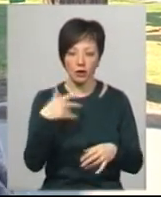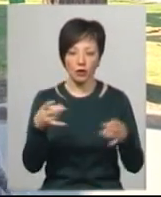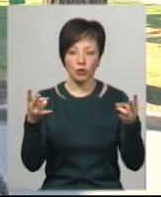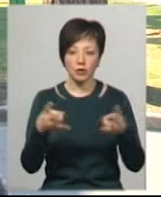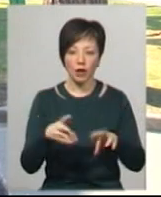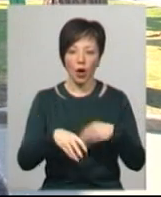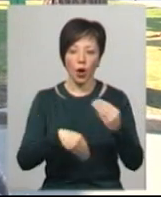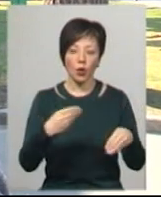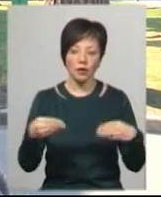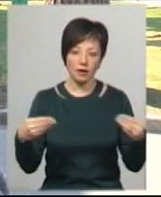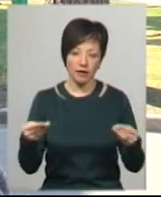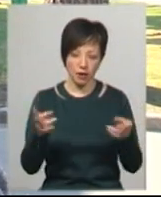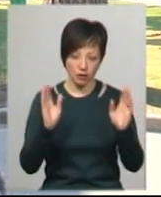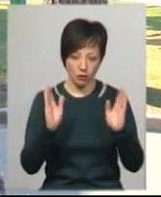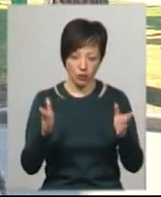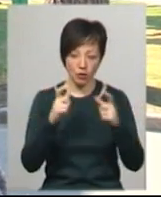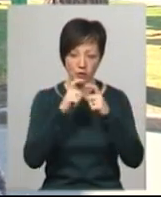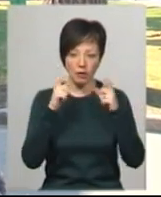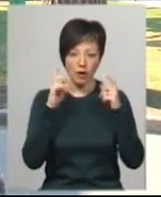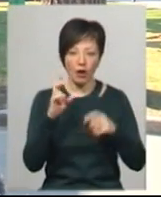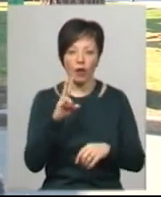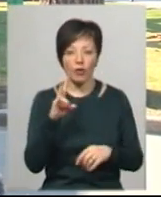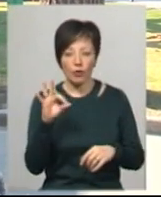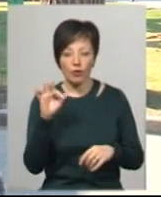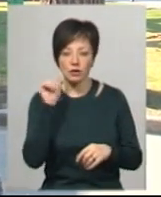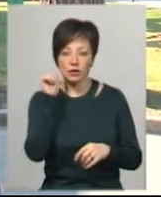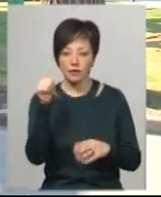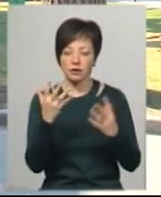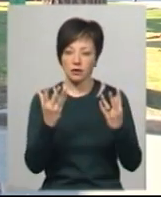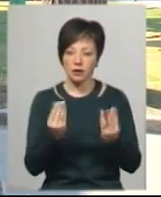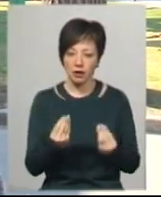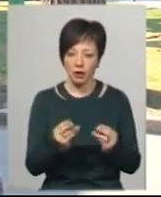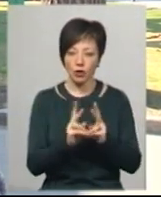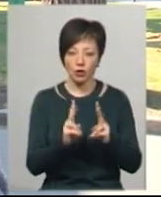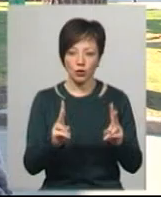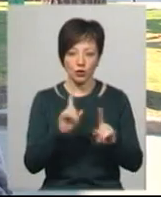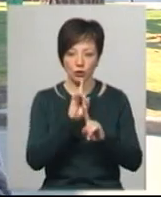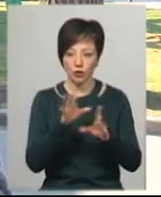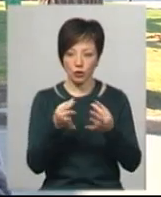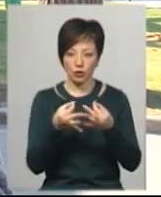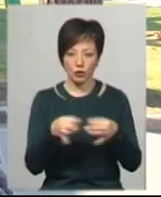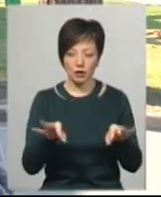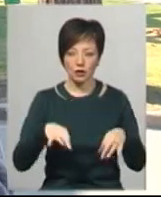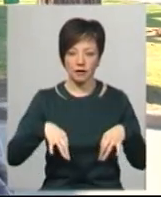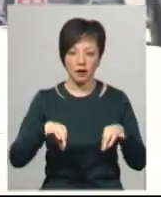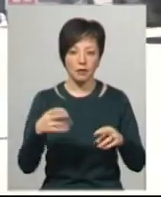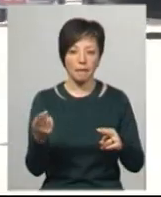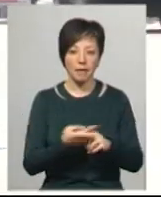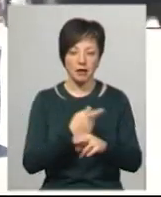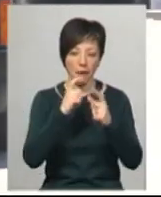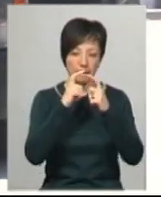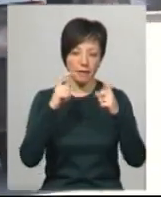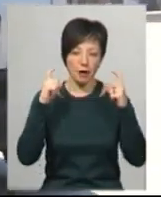навіть роздавати маски. Але з завтрашнього дня вже ніхто не буде допускатися в транспорт без масок.